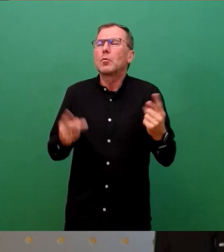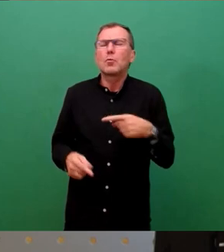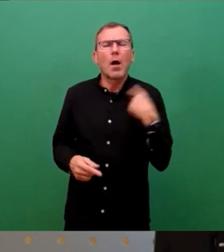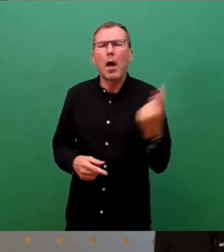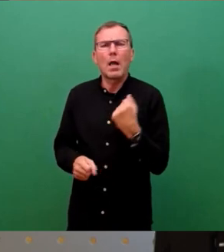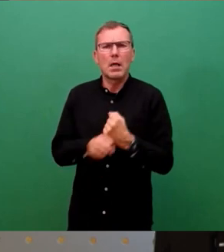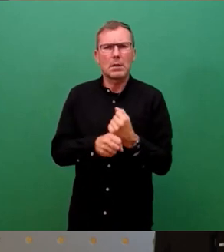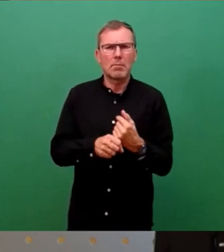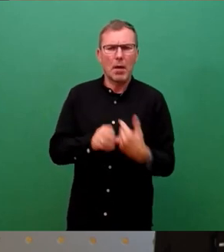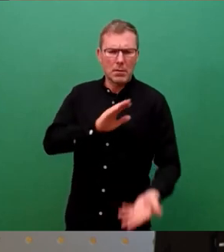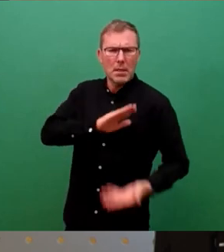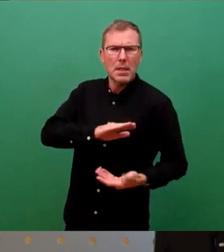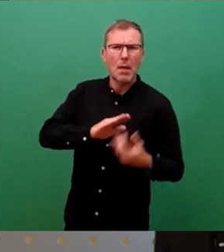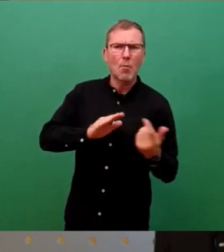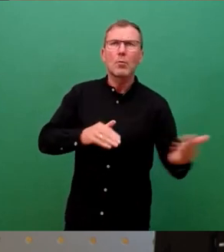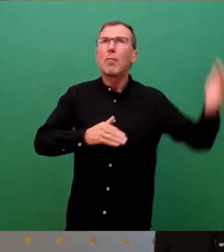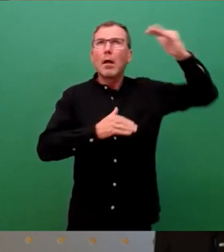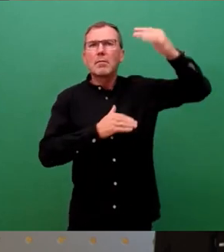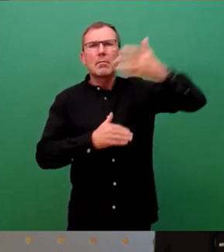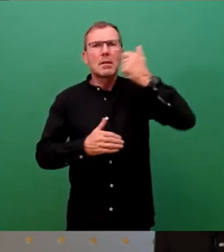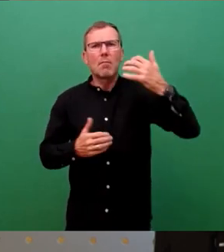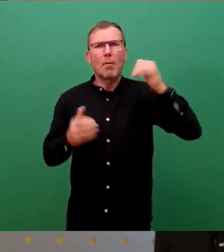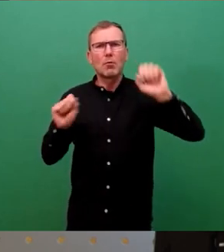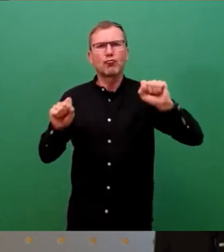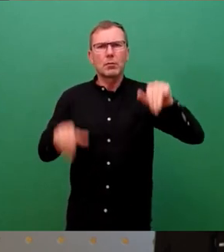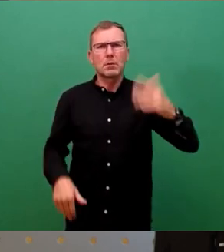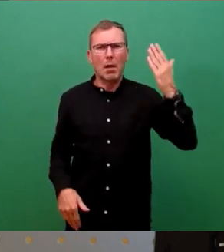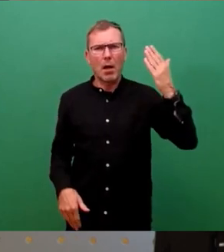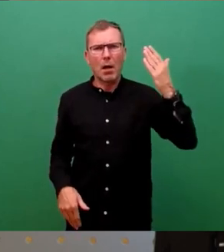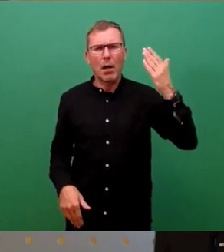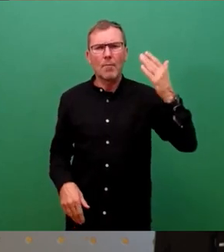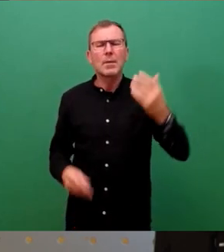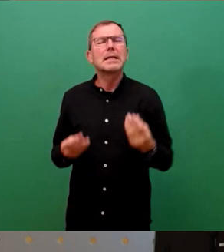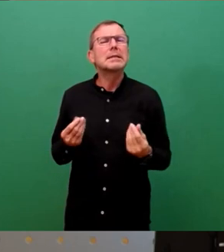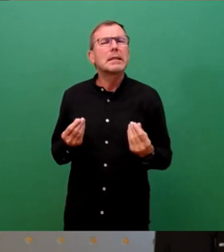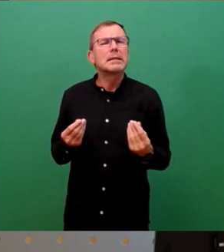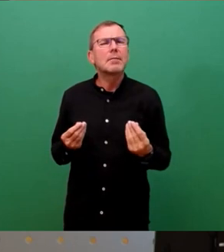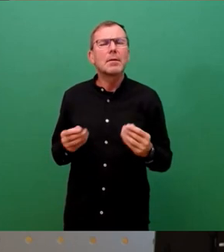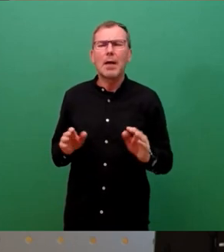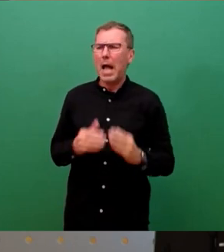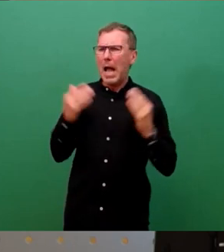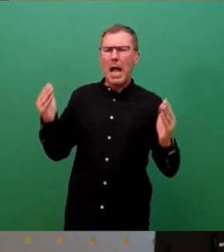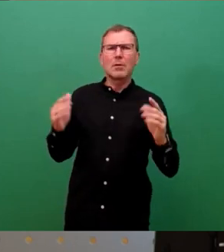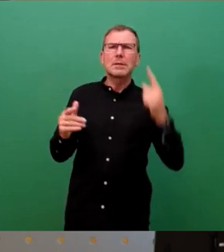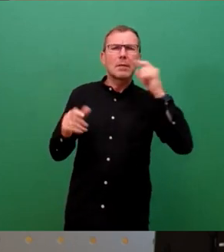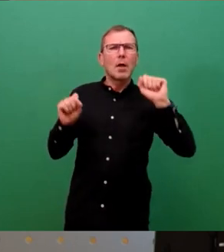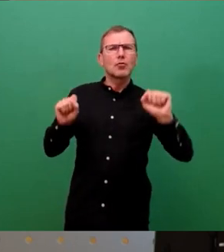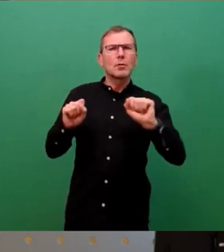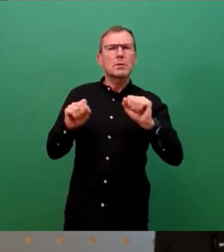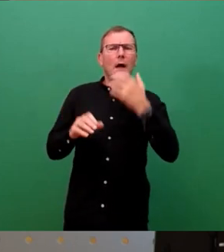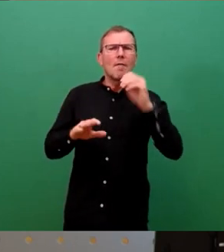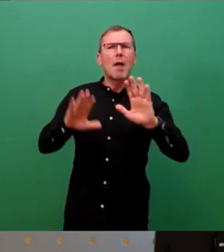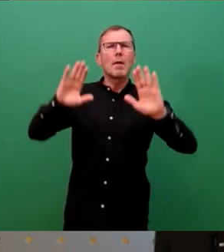Und auch eine, wenn wir sagen, Dämmung der denkmalgeschützten Außenwände mit einem Wärmedämmputz bringt